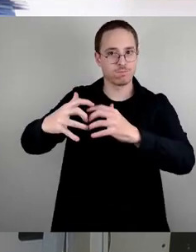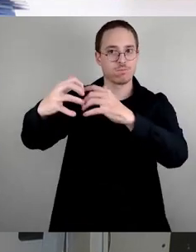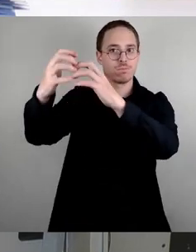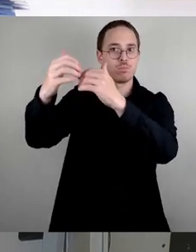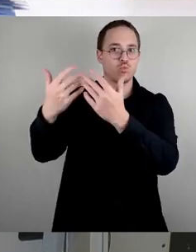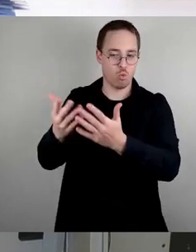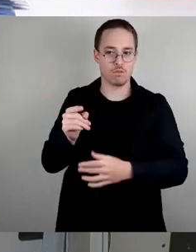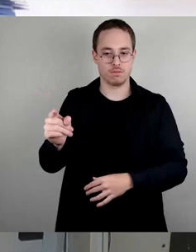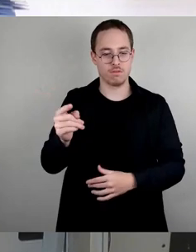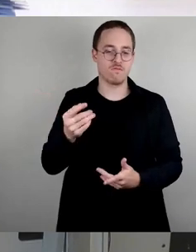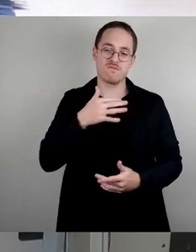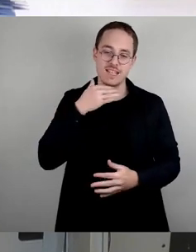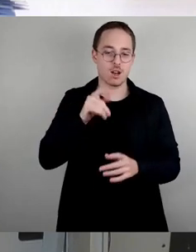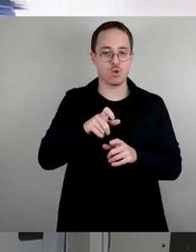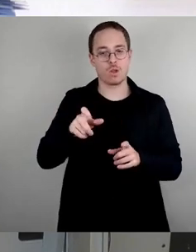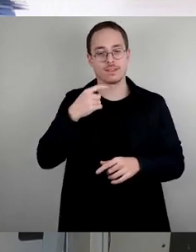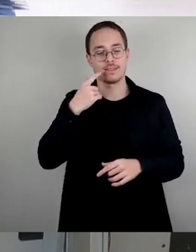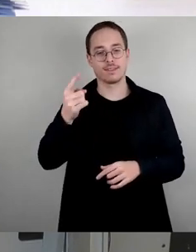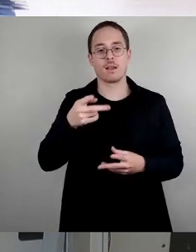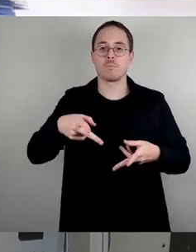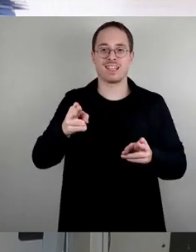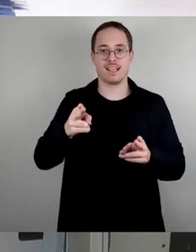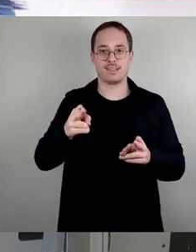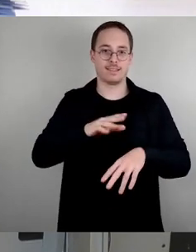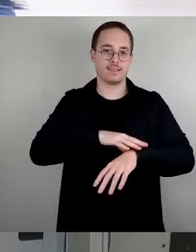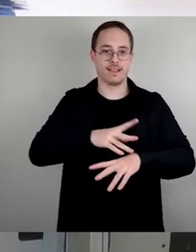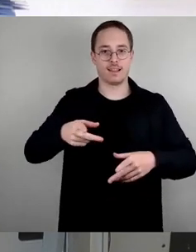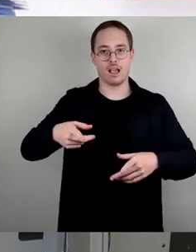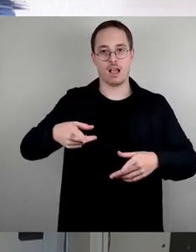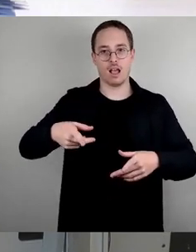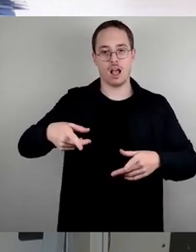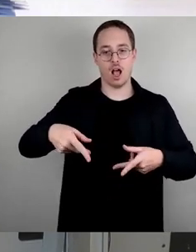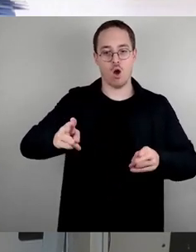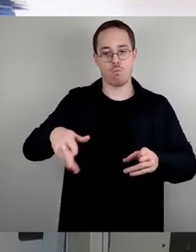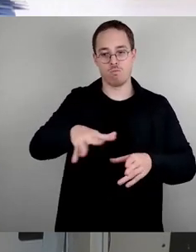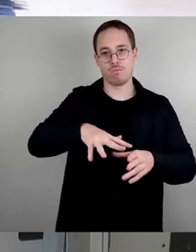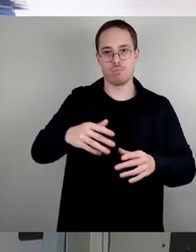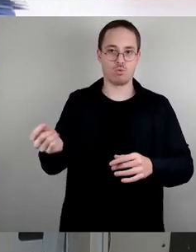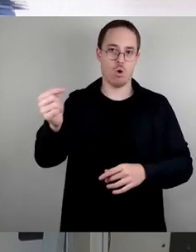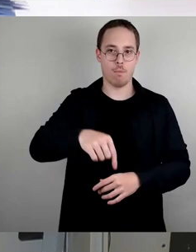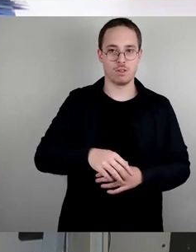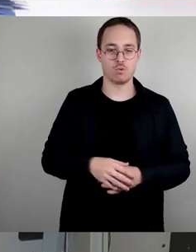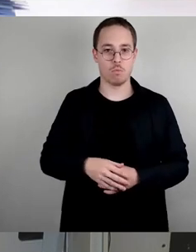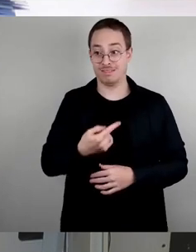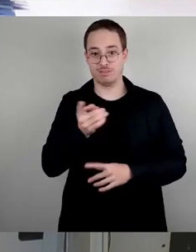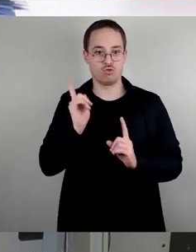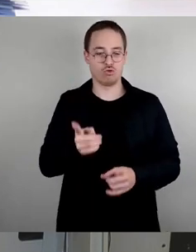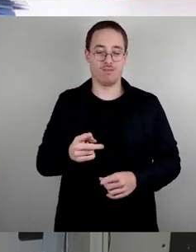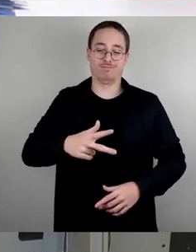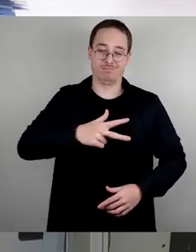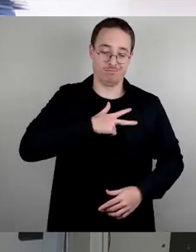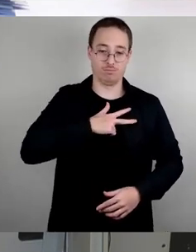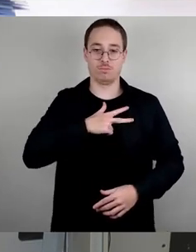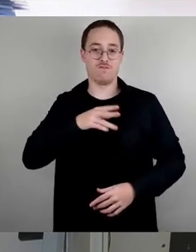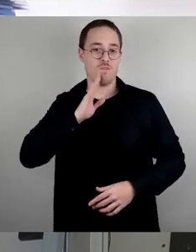Zeitraum kommen werden. Sollen die aber alle eine feste Wohnung bei der Wohnung anmieten, um die Wohnungsknappheit zu verstärken? Oder